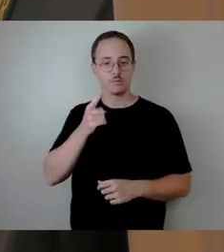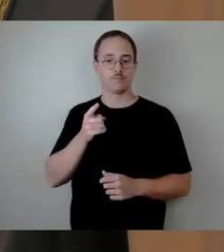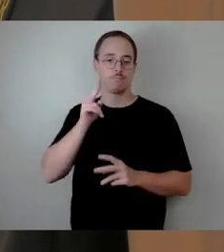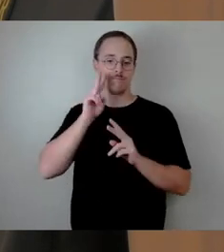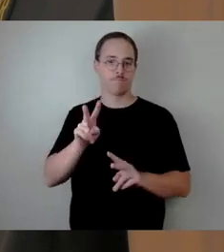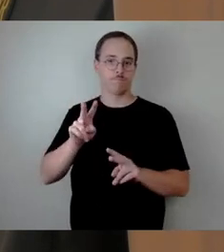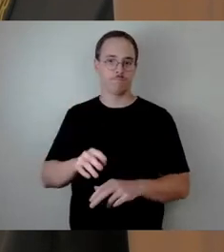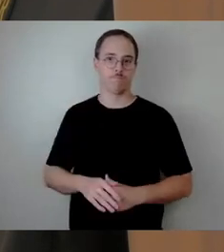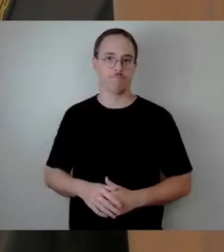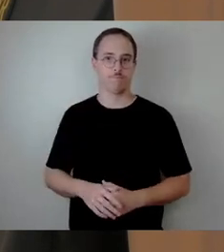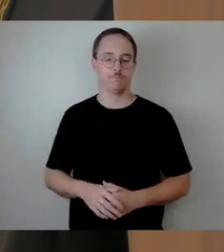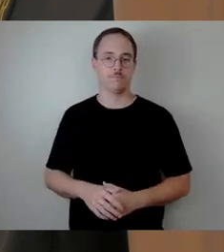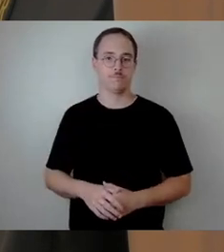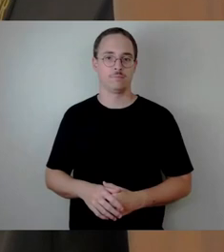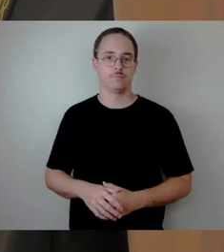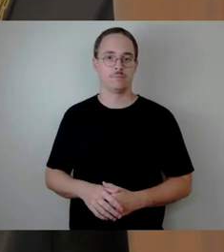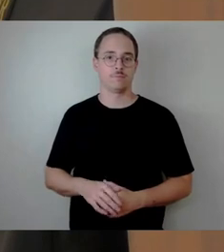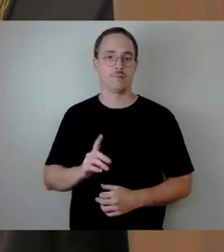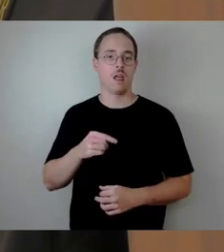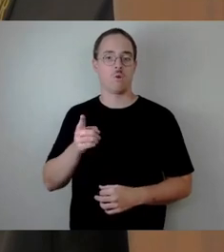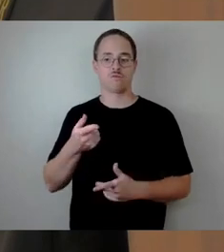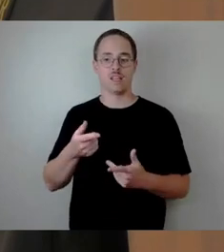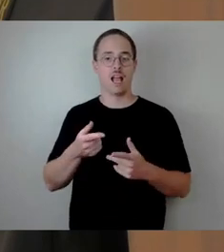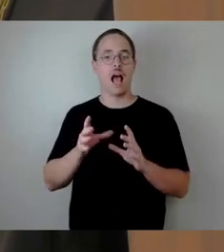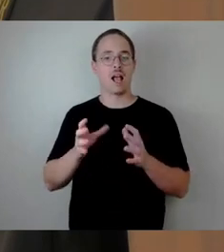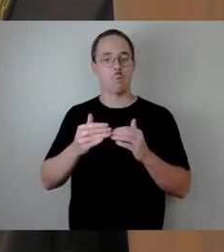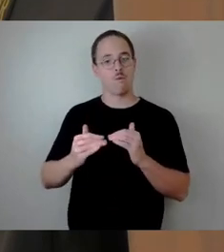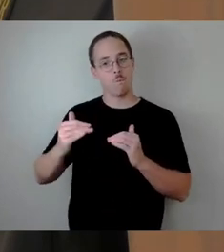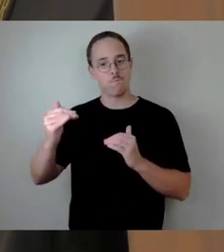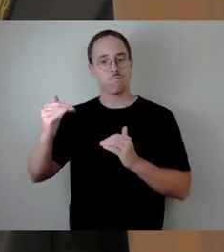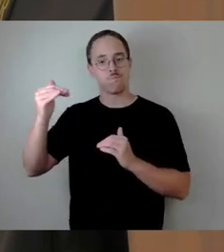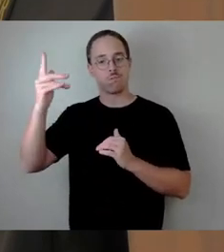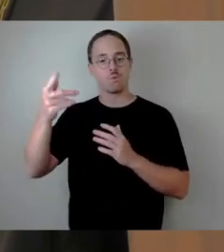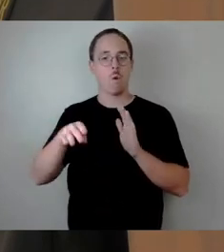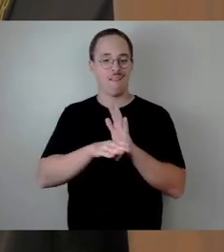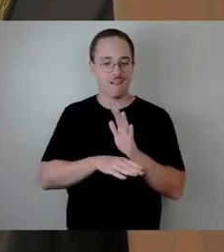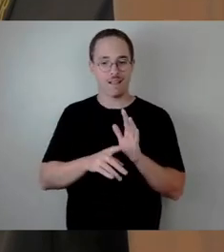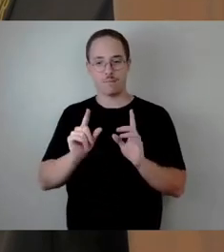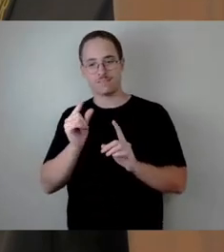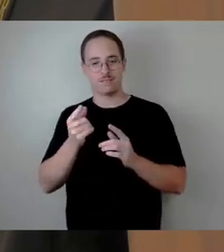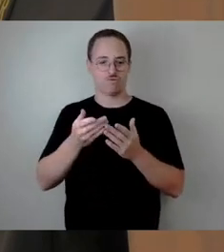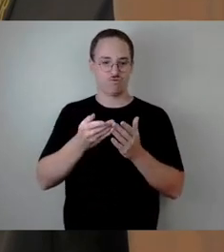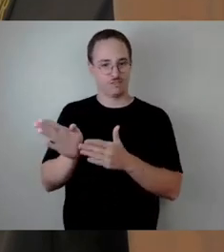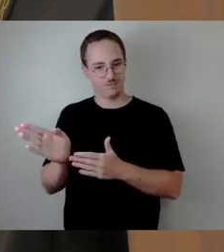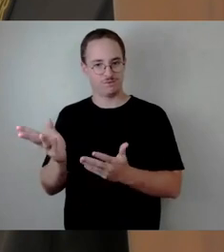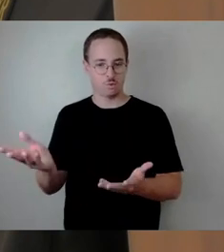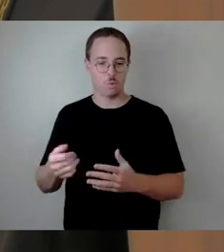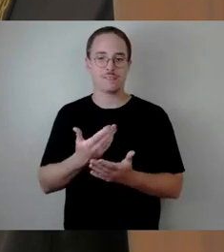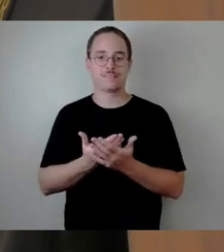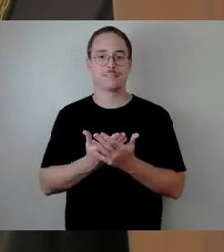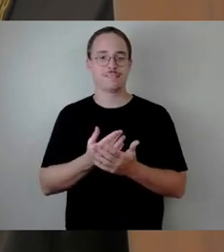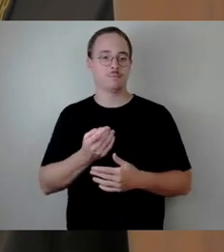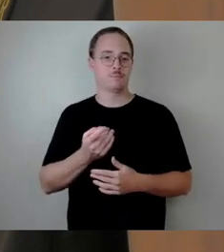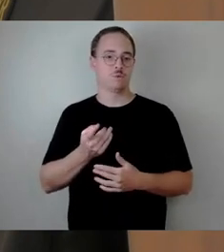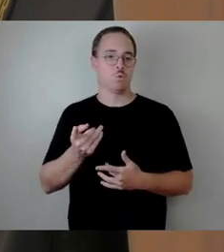Aufgrund abweichender Eingruppierungsregelung ist die Eingruppierung der Schulsachbearbeiter oder Sachbearbeiterinnen nicht vergleichbar mit der Eingruppierung